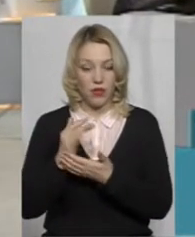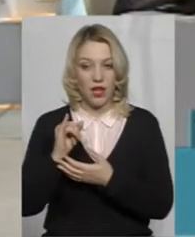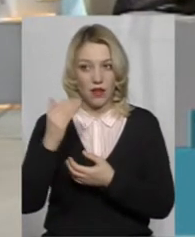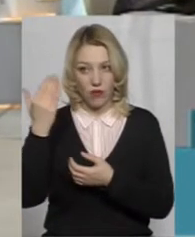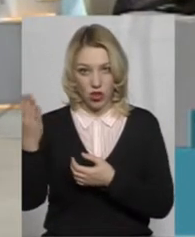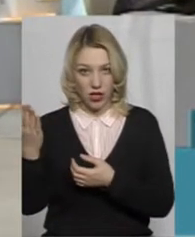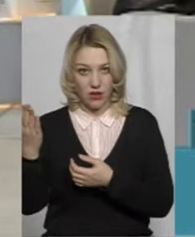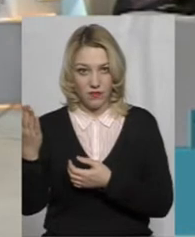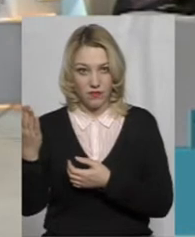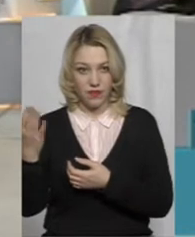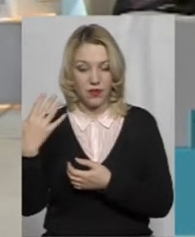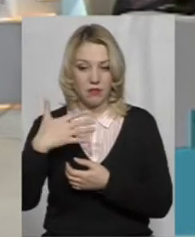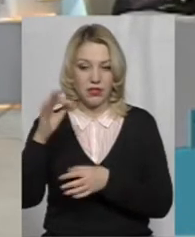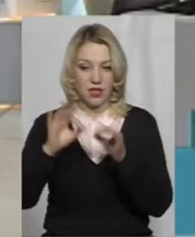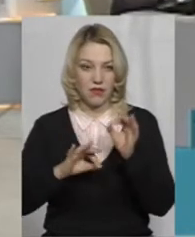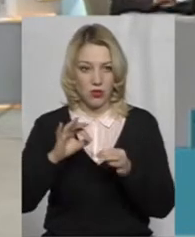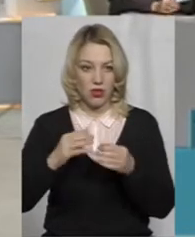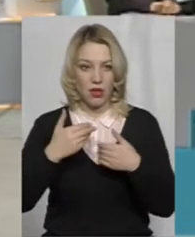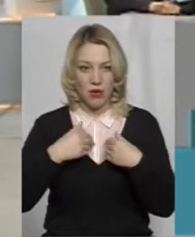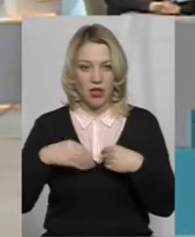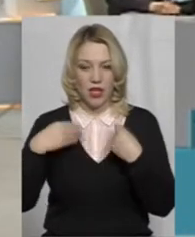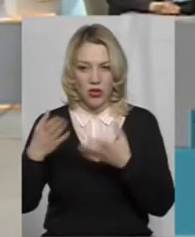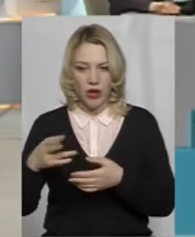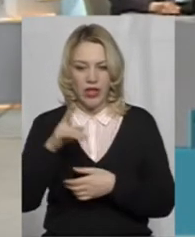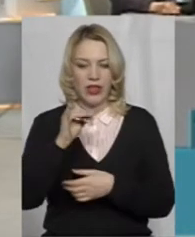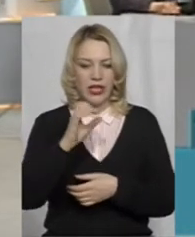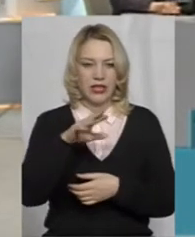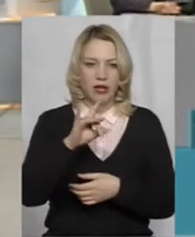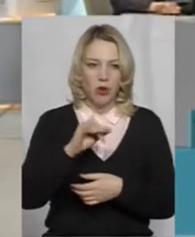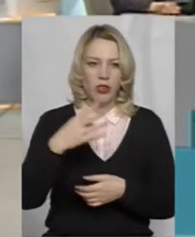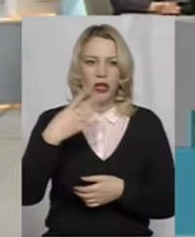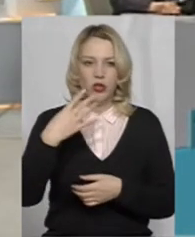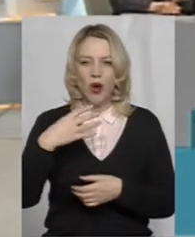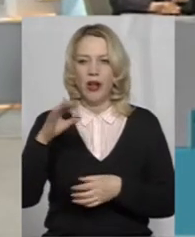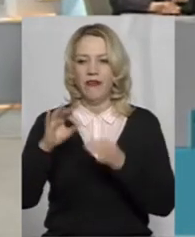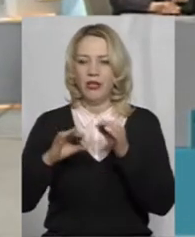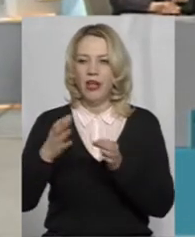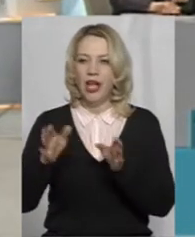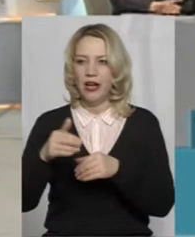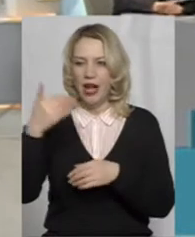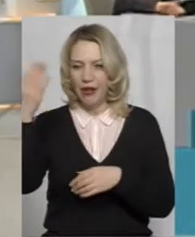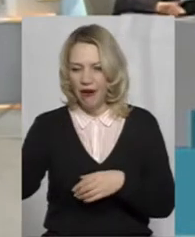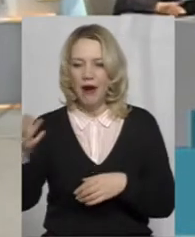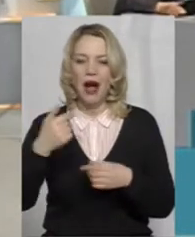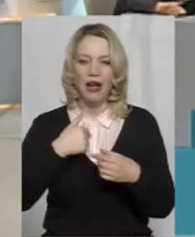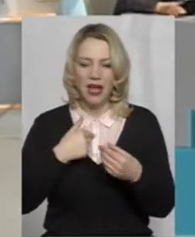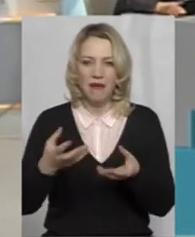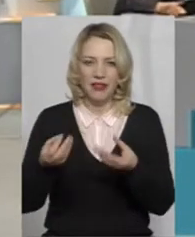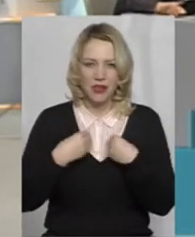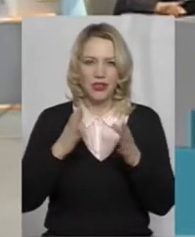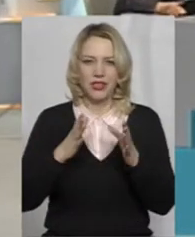вони… 50% ми видаємо дістріб'ютору, 40% вони лишають себе, це 10% які